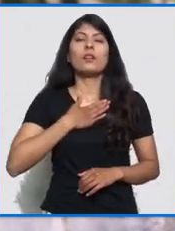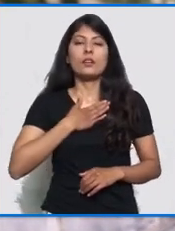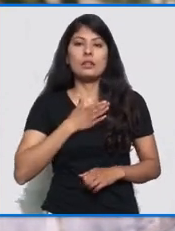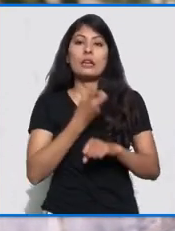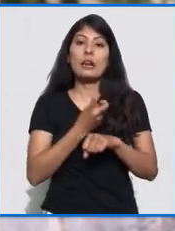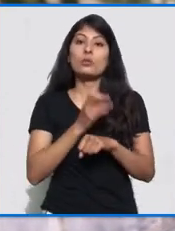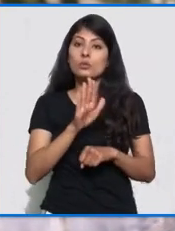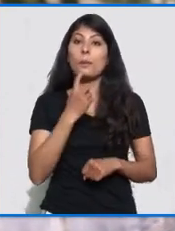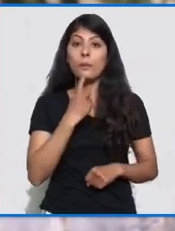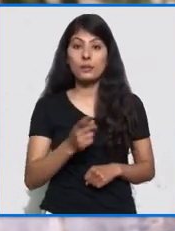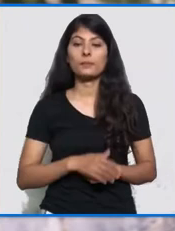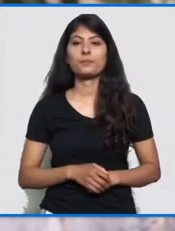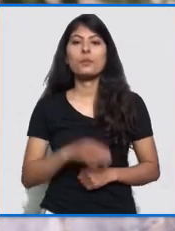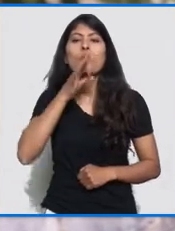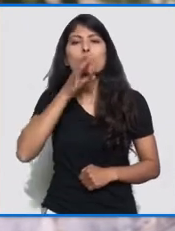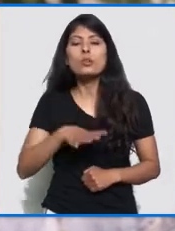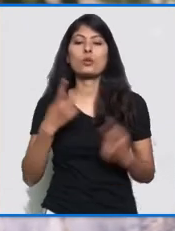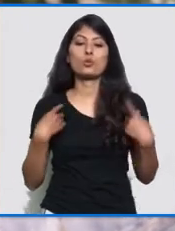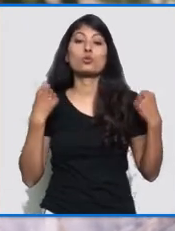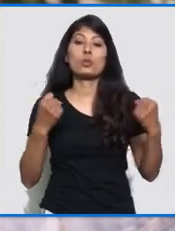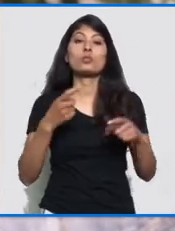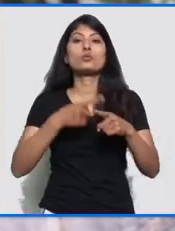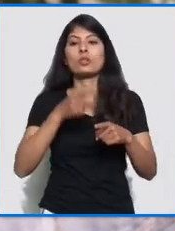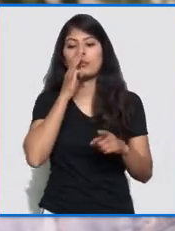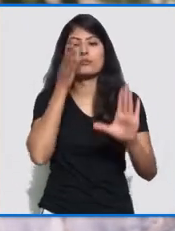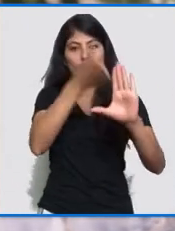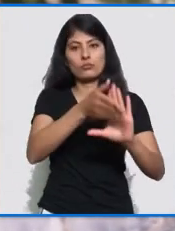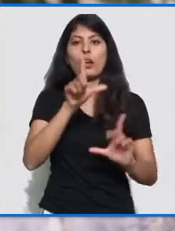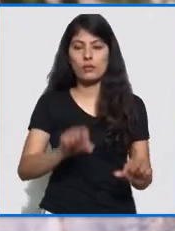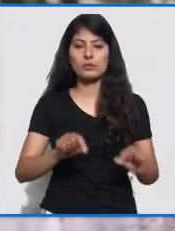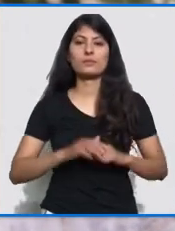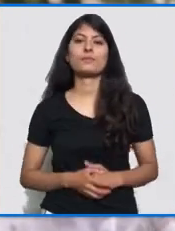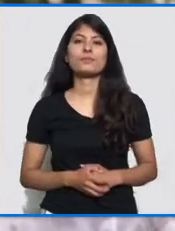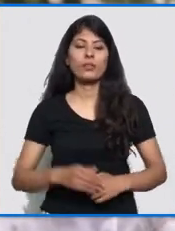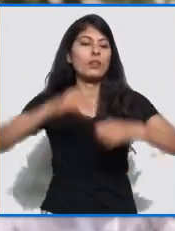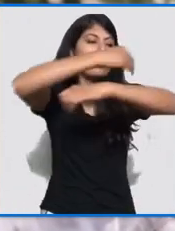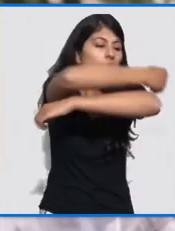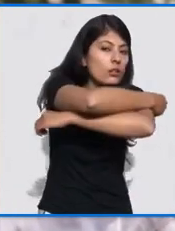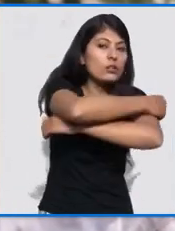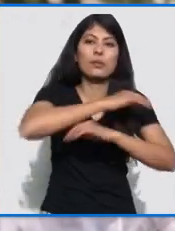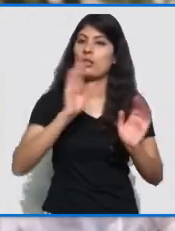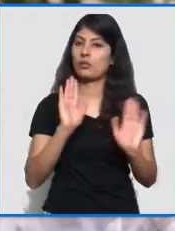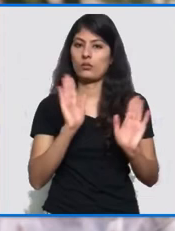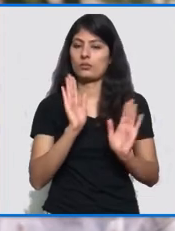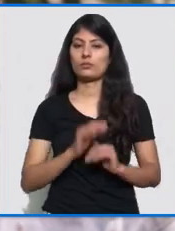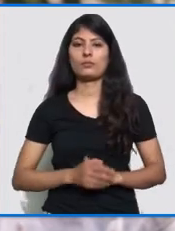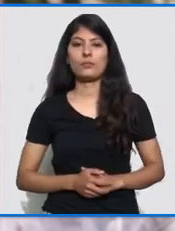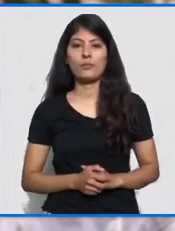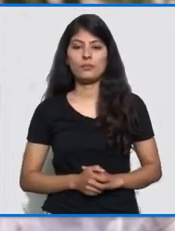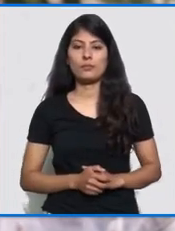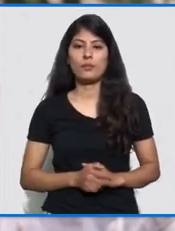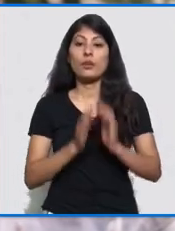सास्फेर ना गारो भवये मा नजिक को तोकी को स्वास्थे केंद्रमा संपर्क गरूं हाथ मिलाउनू या